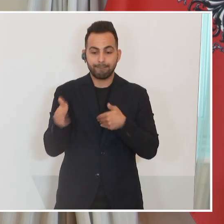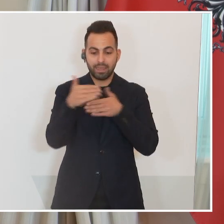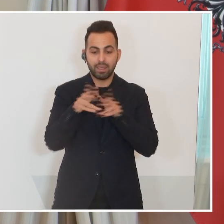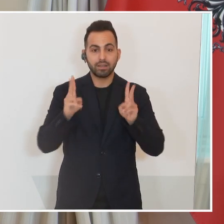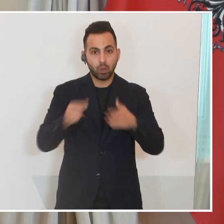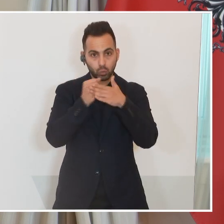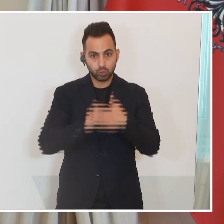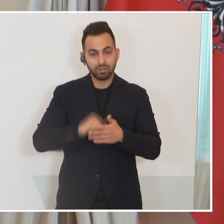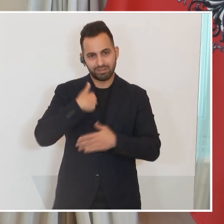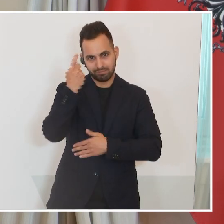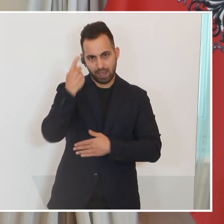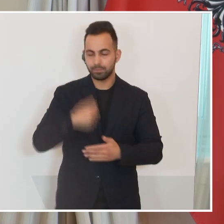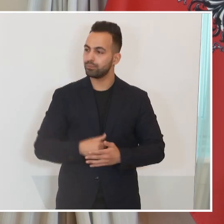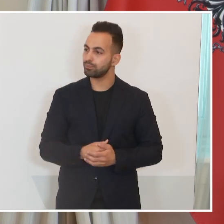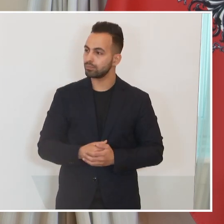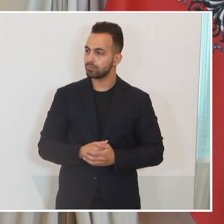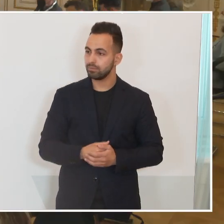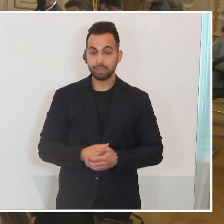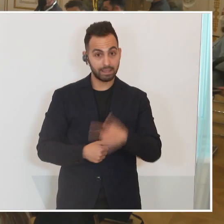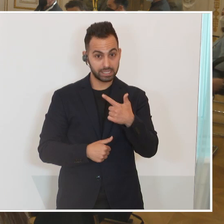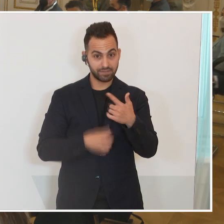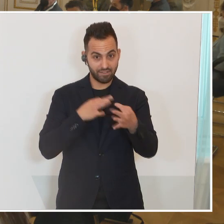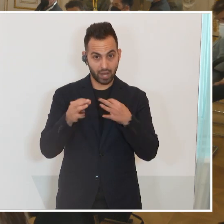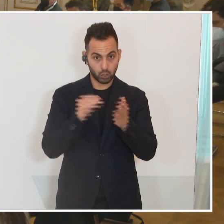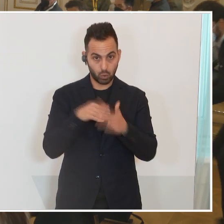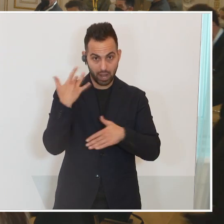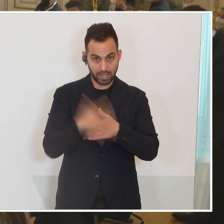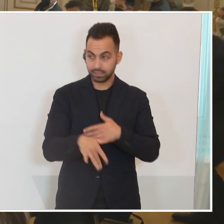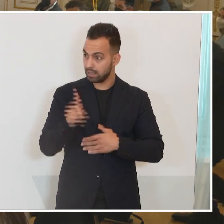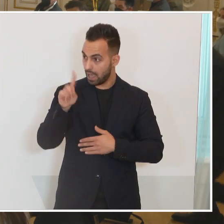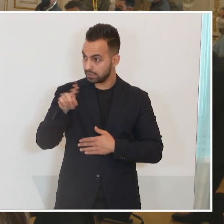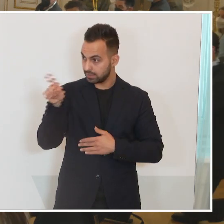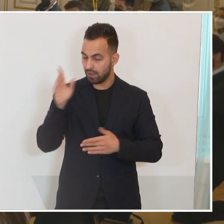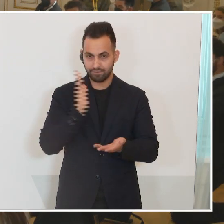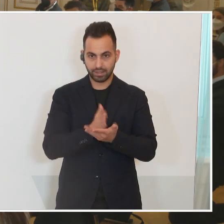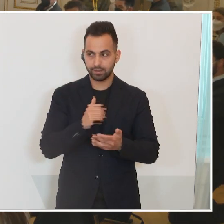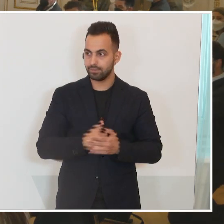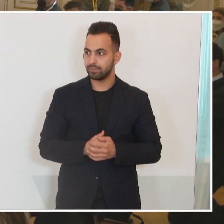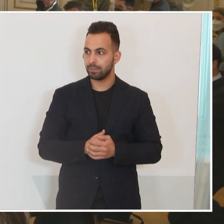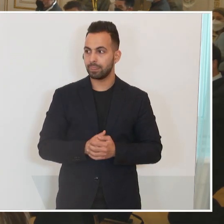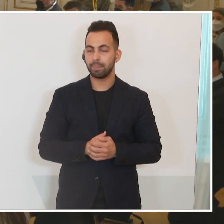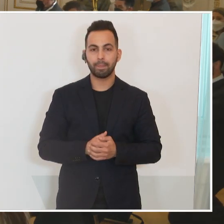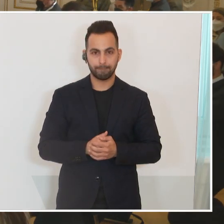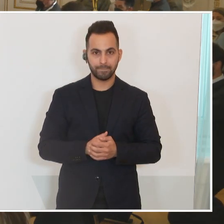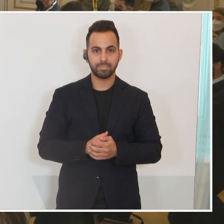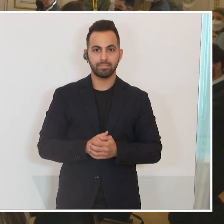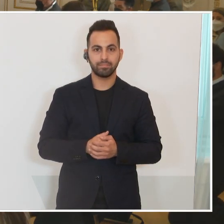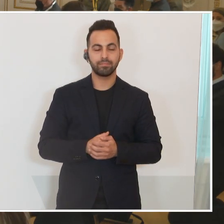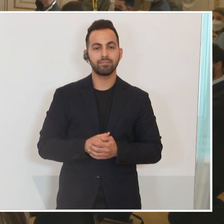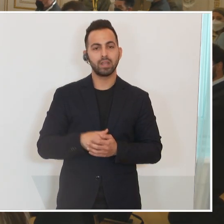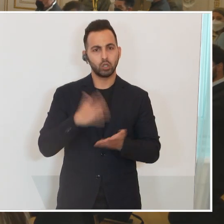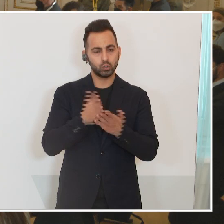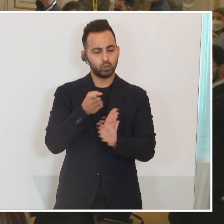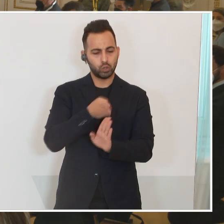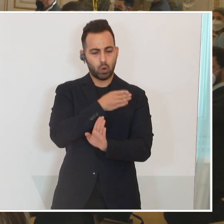Das habe ich damit gemeint. Wir machen noch zwei letzte Fragen. Einmal Frau Kollegin hier und einmal dann noch. Es ist ja jetzt schon